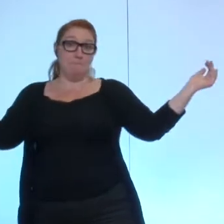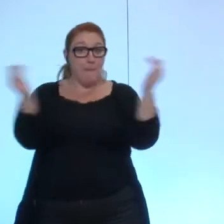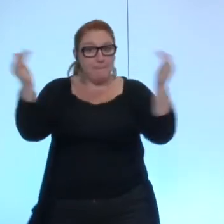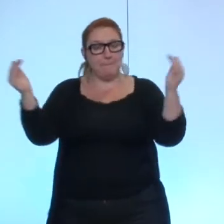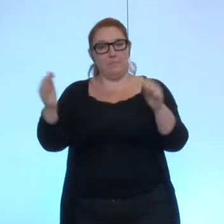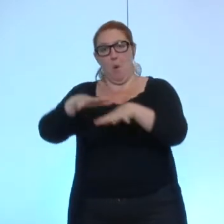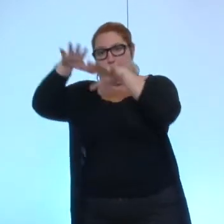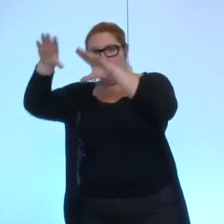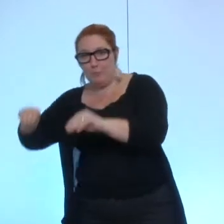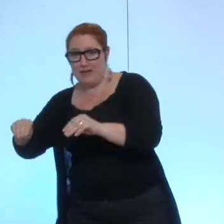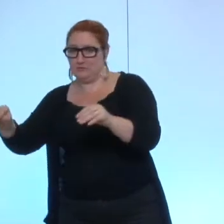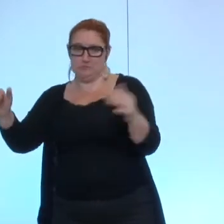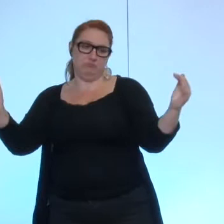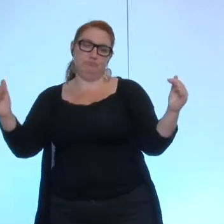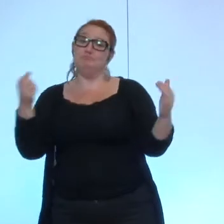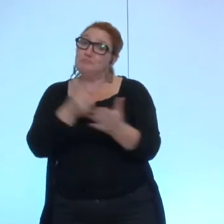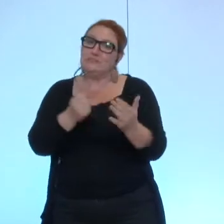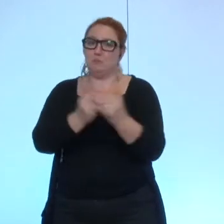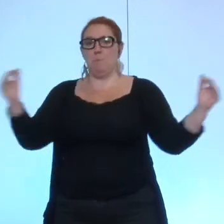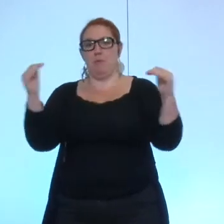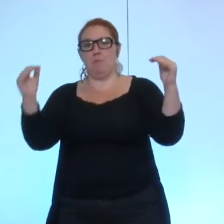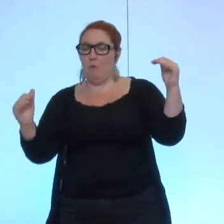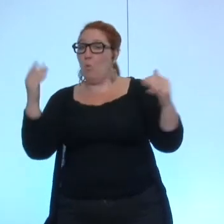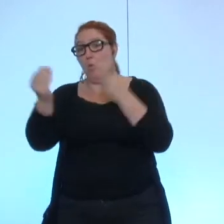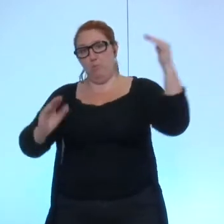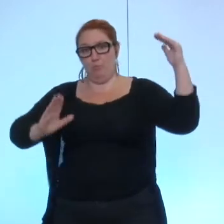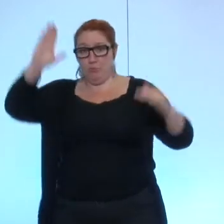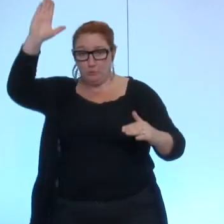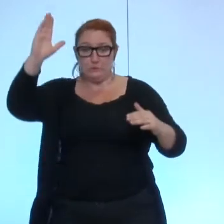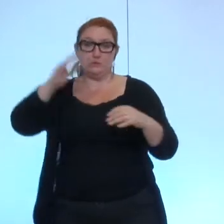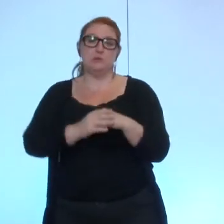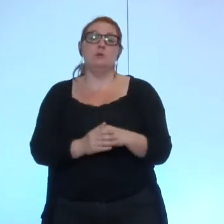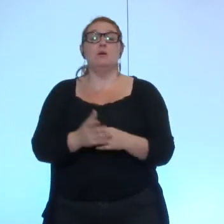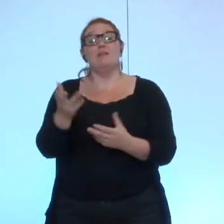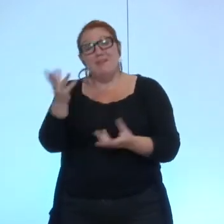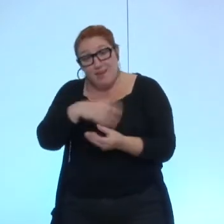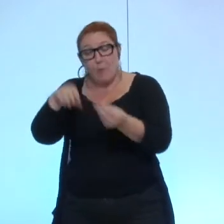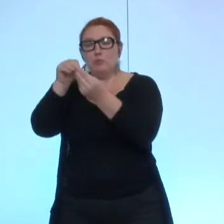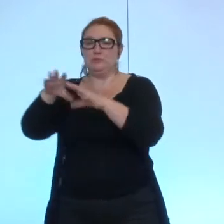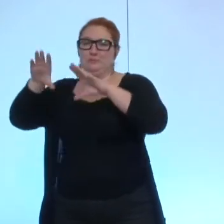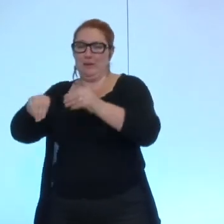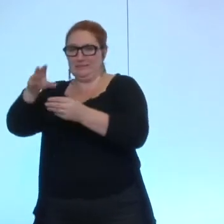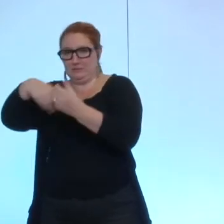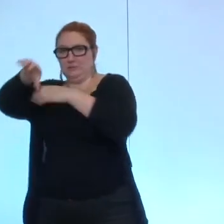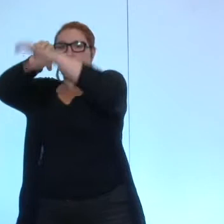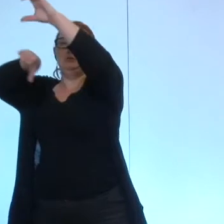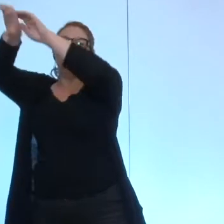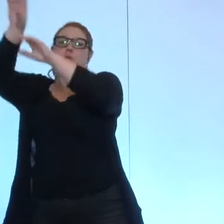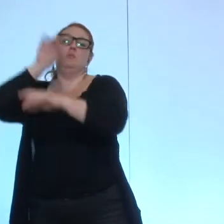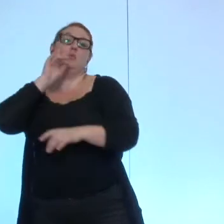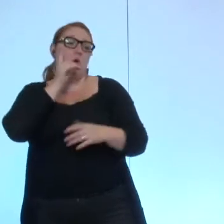ZAC